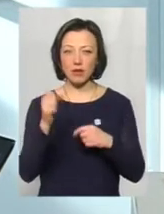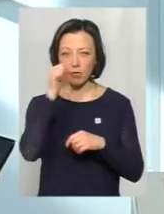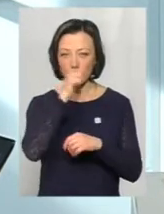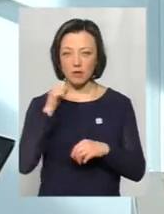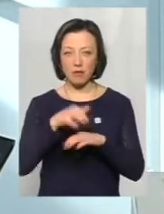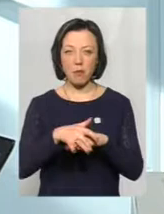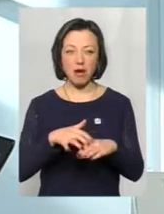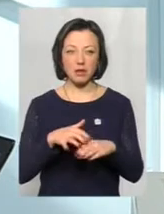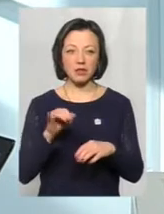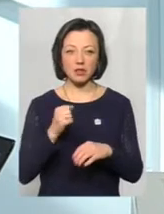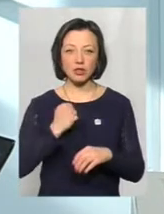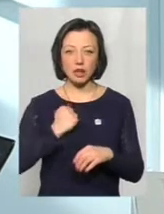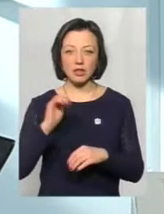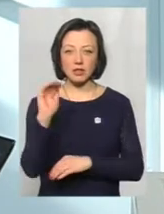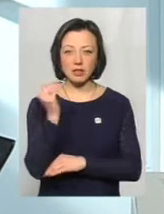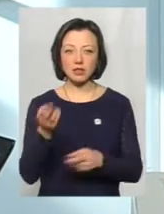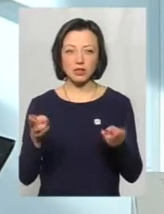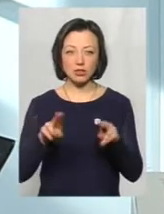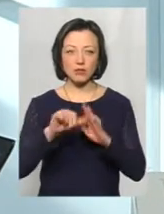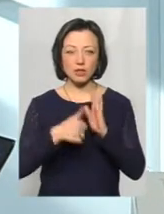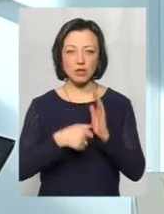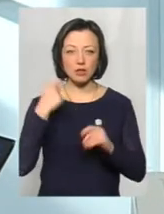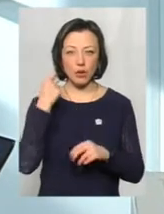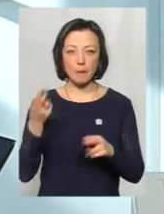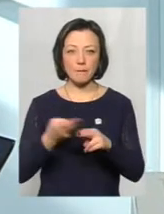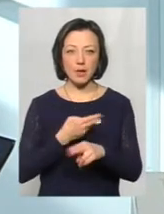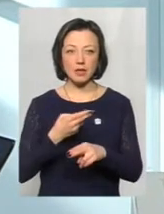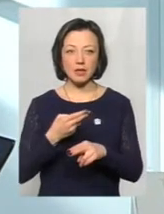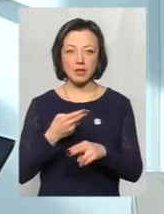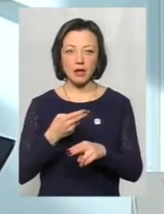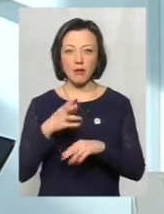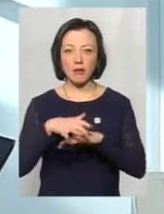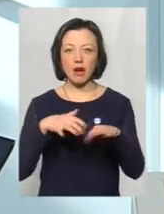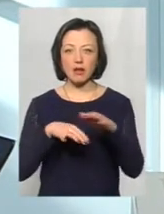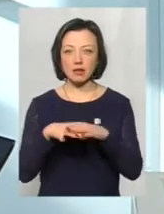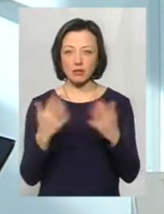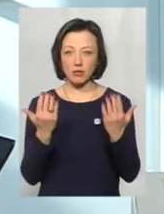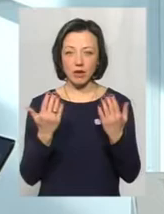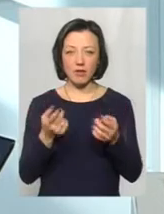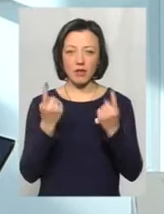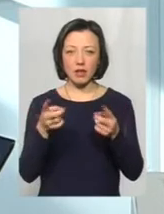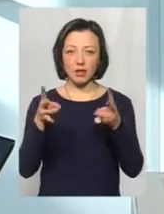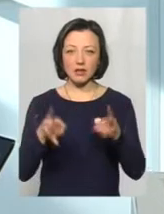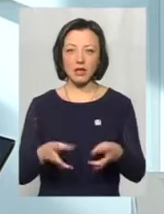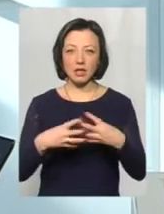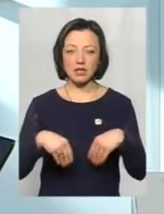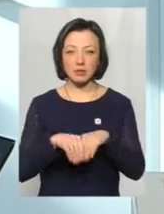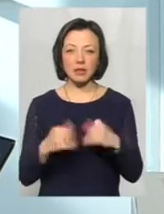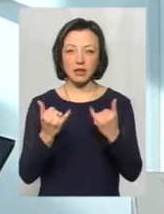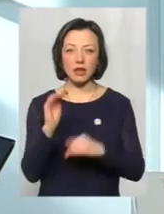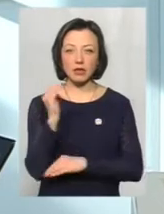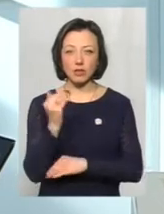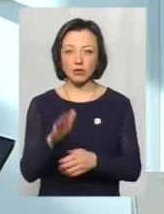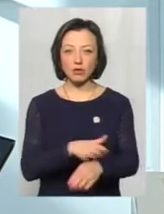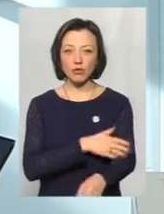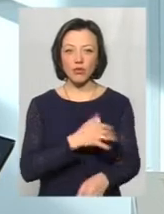пальці. І, на жаль, дитина залишилася в 16 років без пальців на обох руках. Це велика трагедія для сім'ї, для дитини. Він